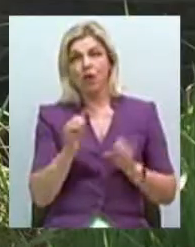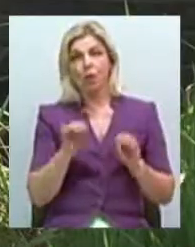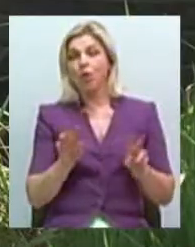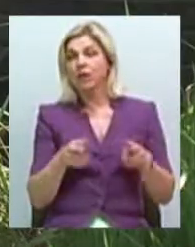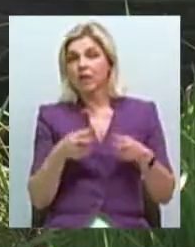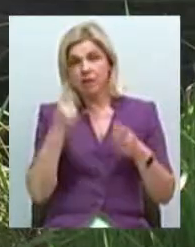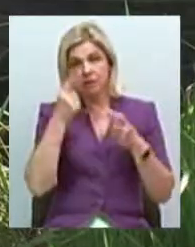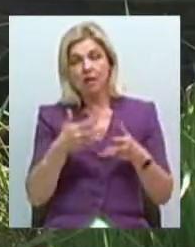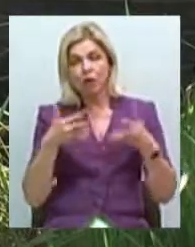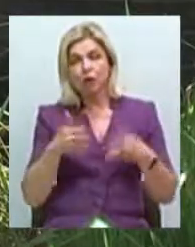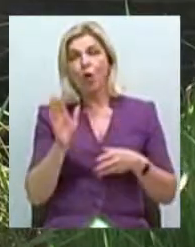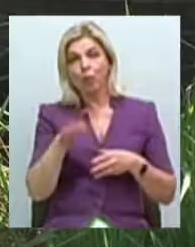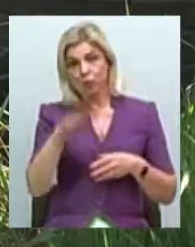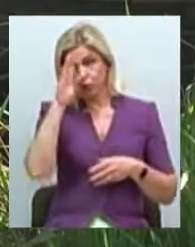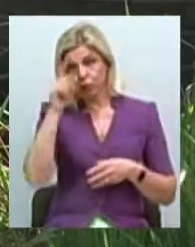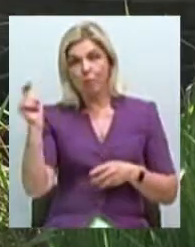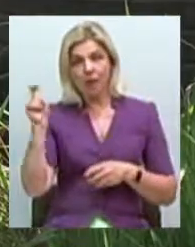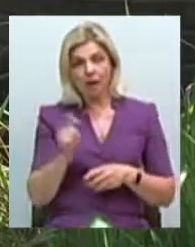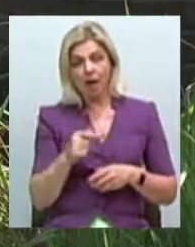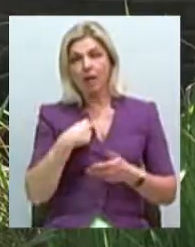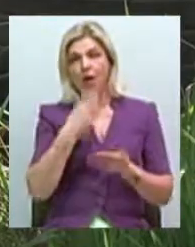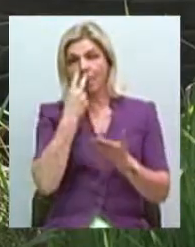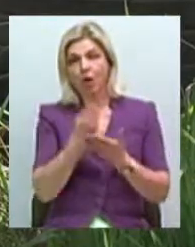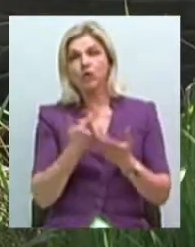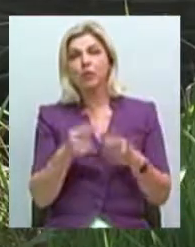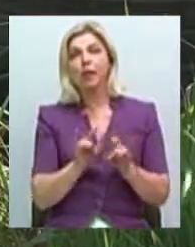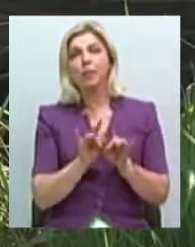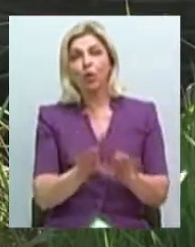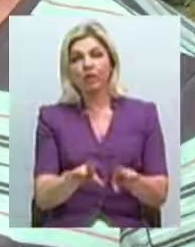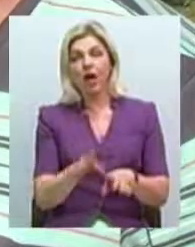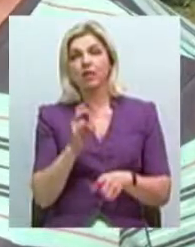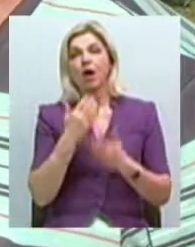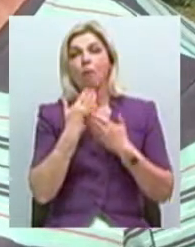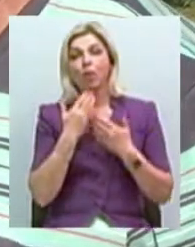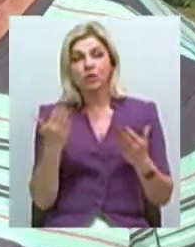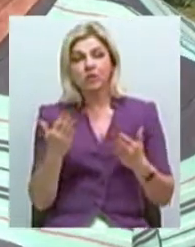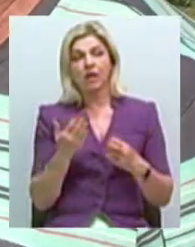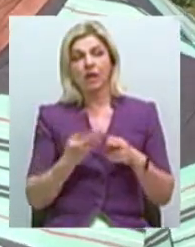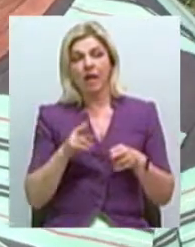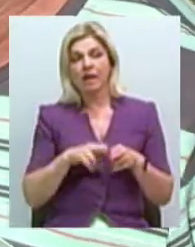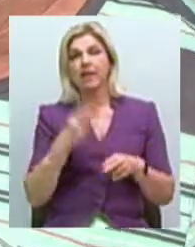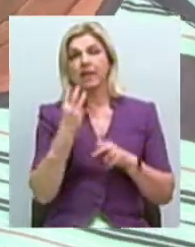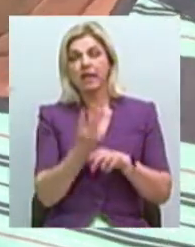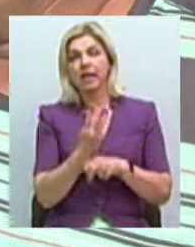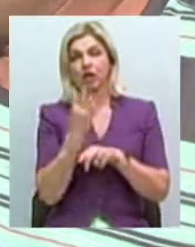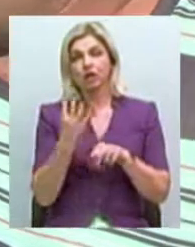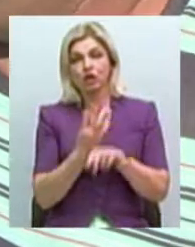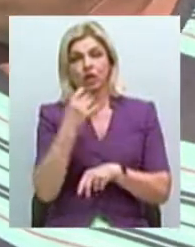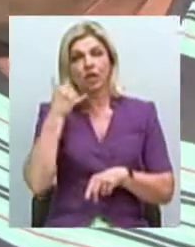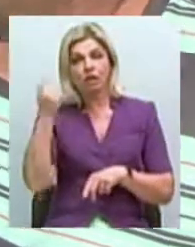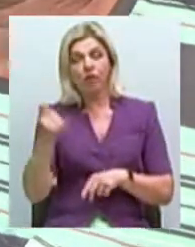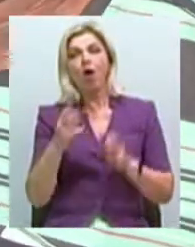з'ясовувати, хай хлопці приїдуть, я покажу, де прорвало. Але на останні мої три або чотири дзвінки були відповіді, що ми